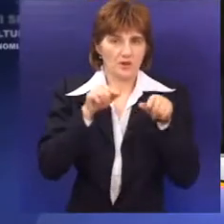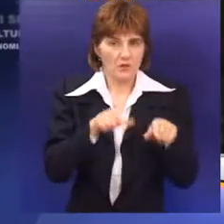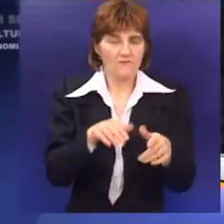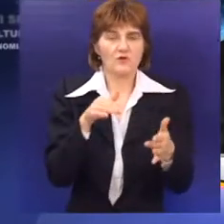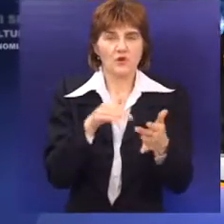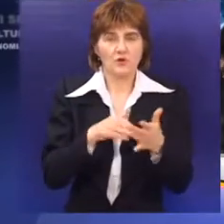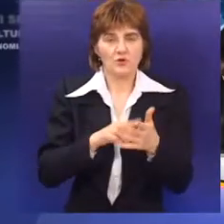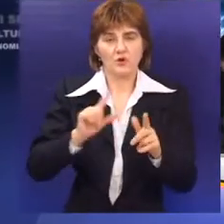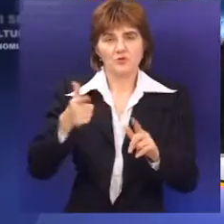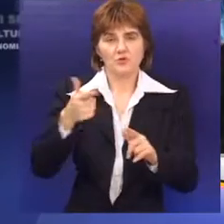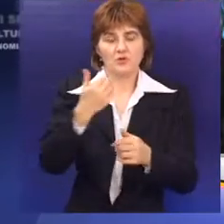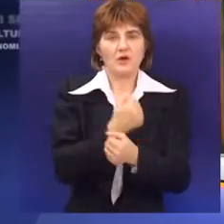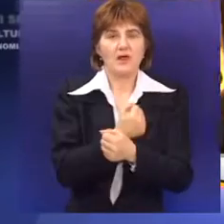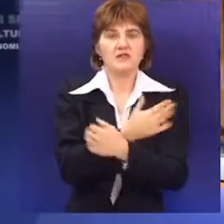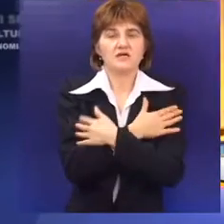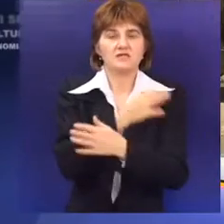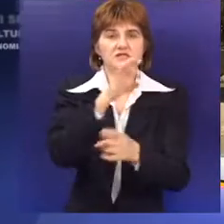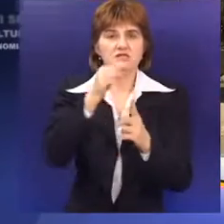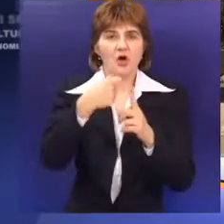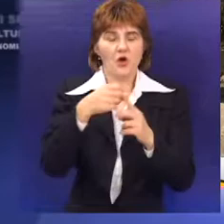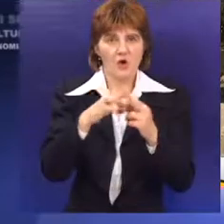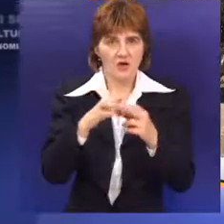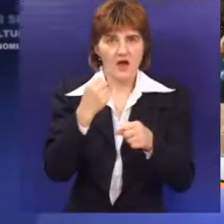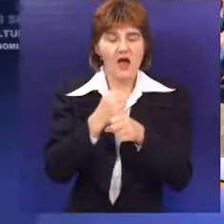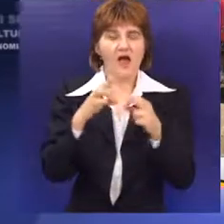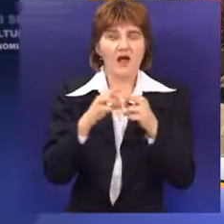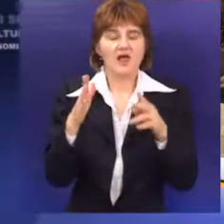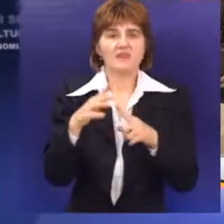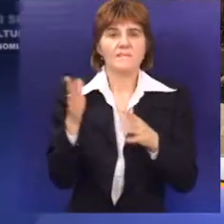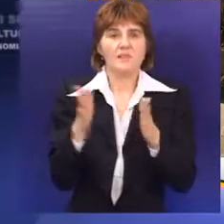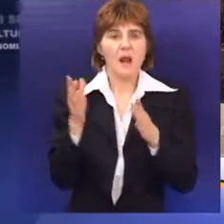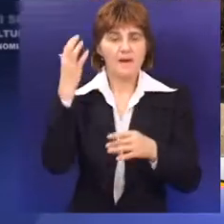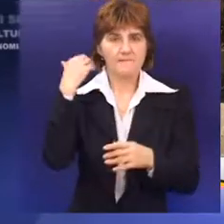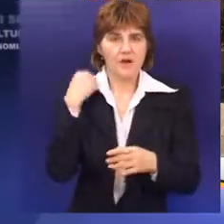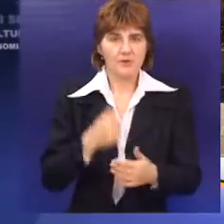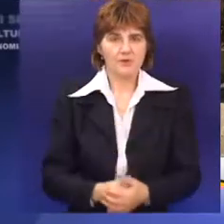Peščare, radi se o mesnim zajednicama Zorka, Novoselo, Gat i Mali Bajmok.